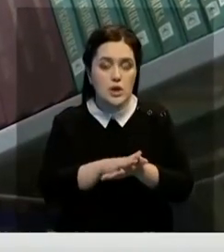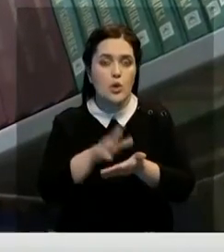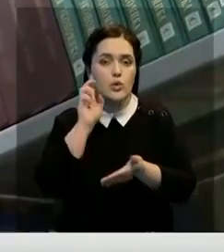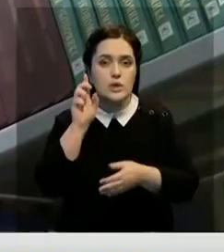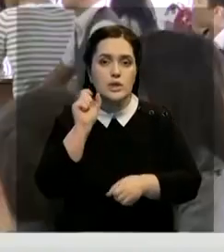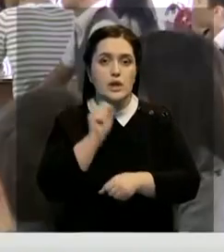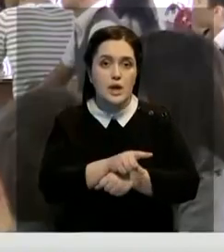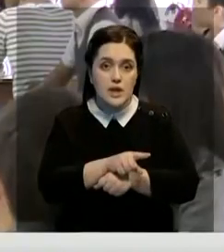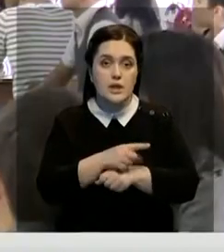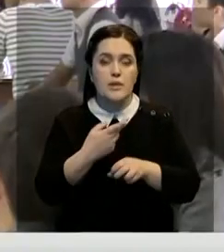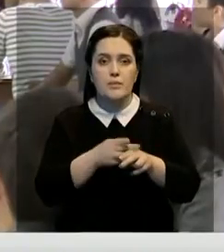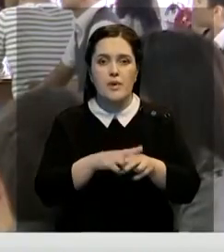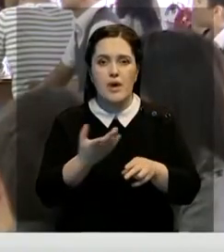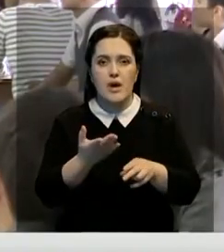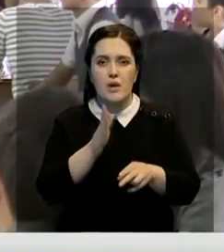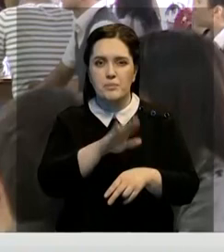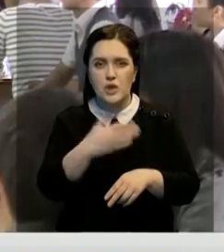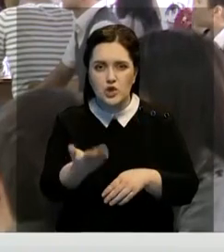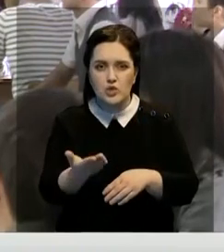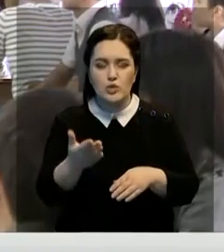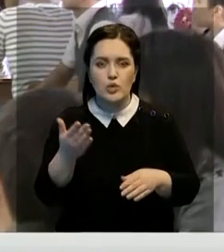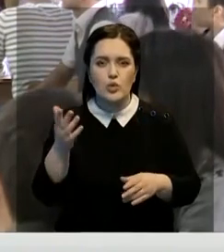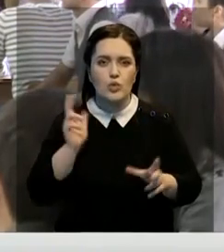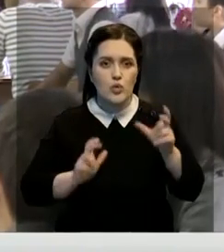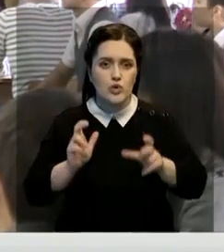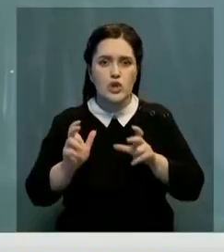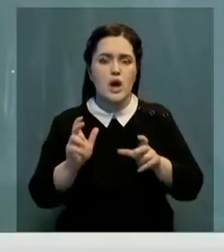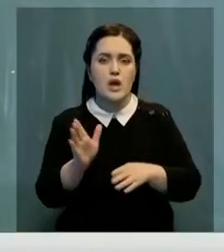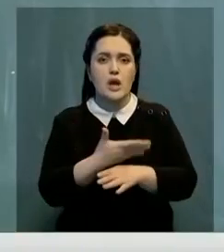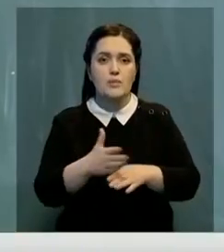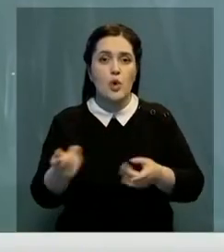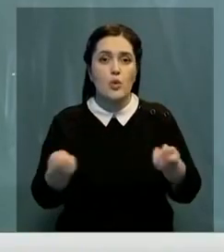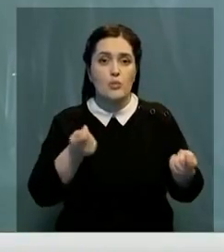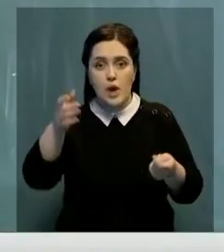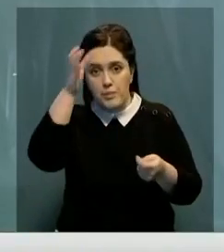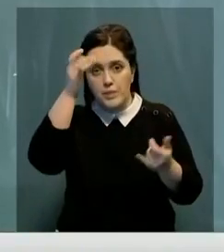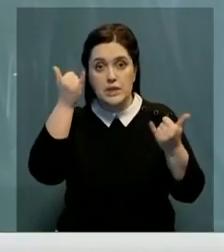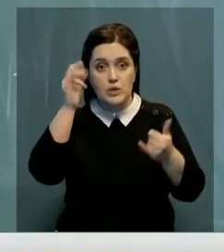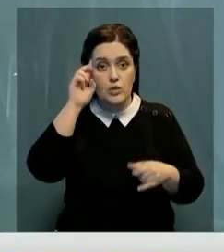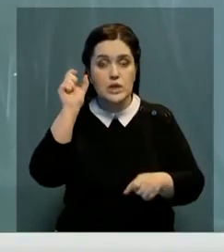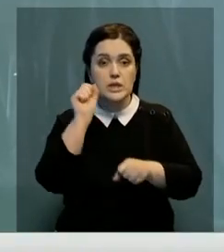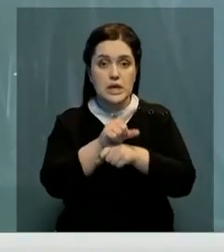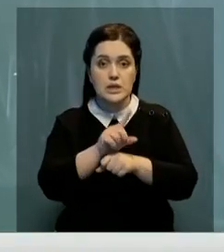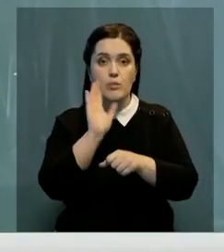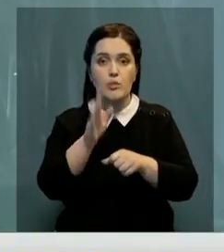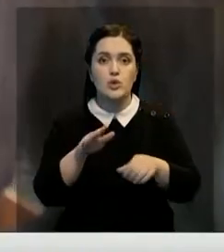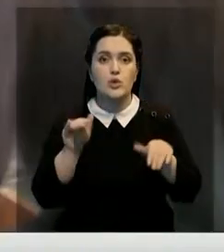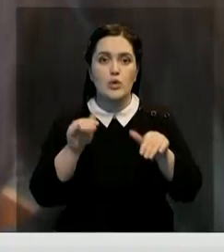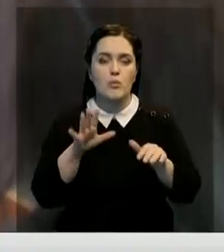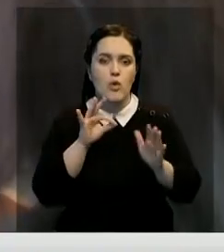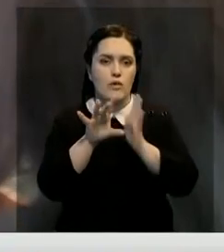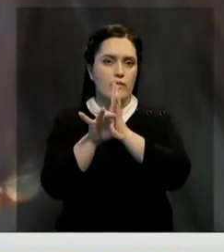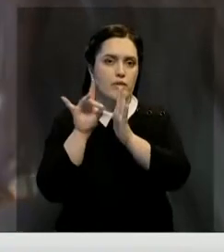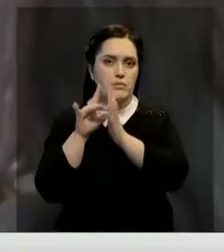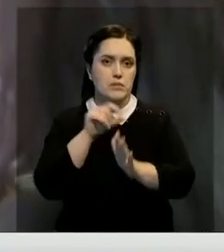госзаказа. Ранее гранты между колледжами распределяло Управление образования. Теперь же будет размещаться среди колледжей